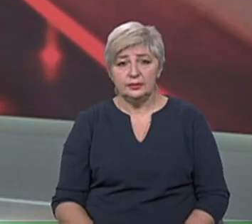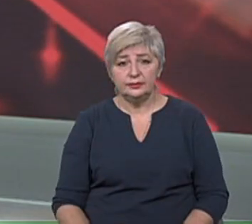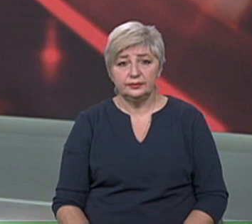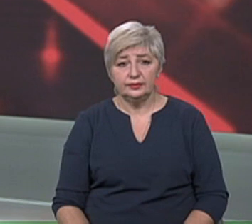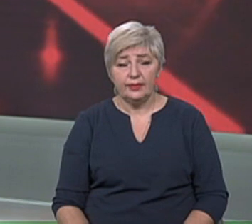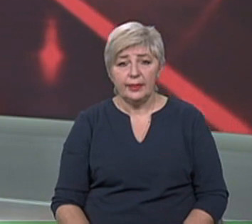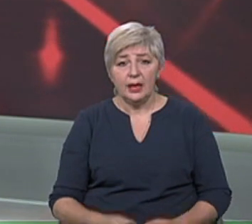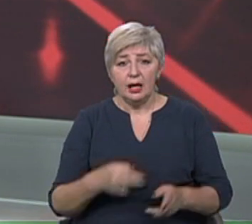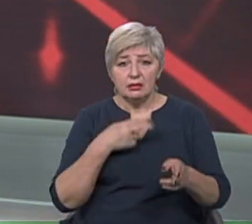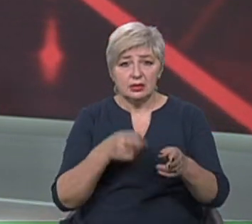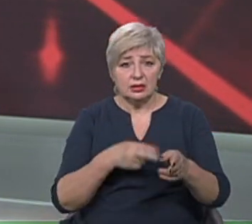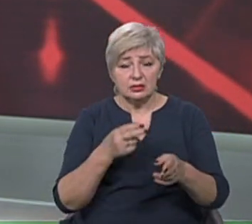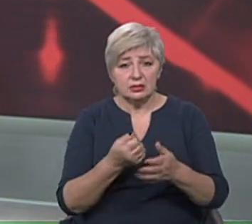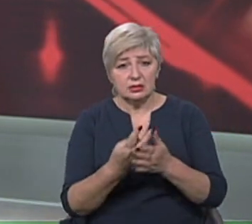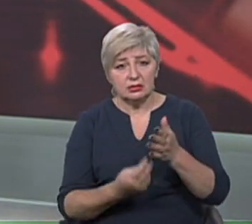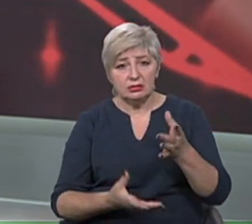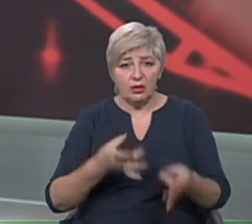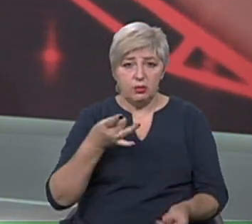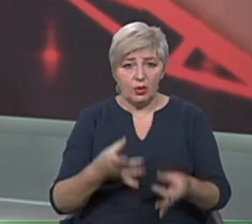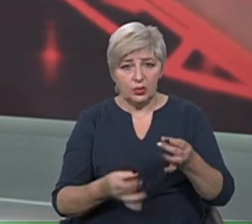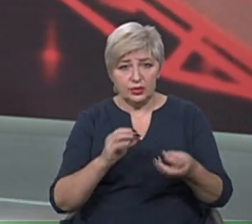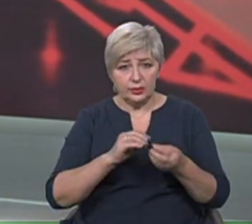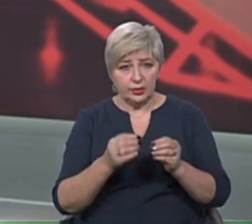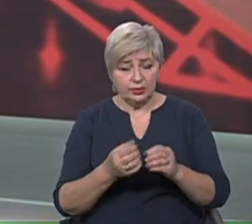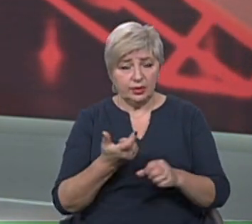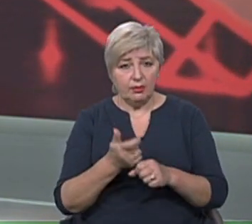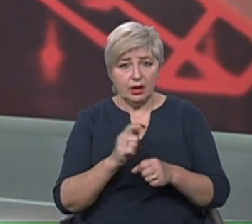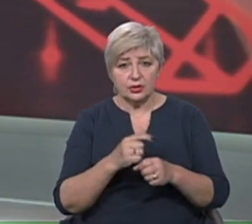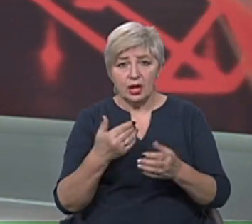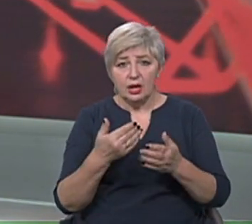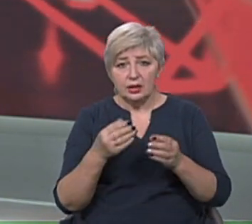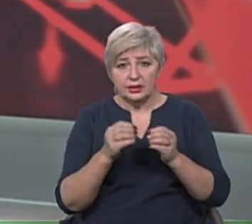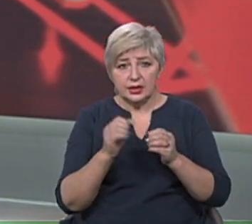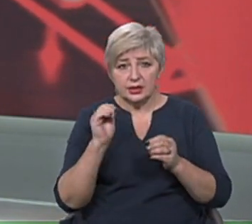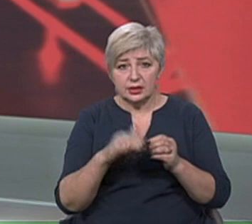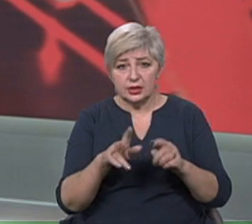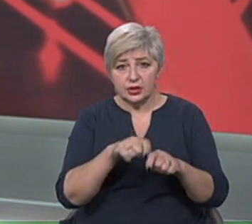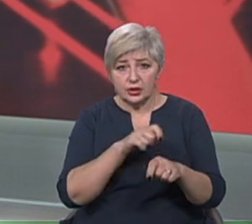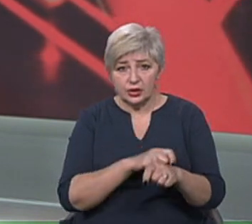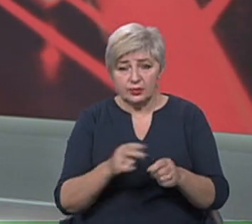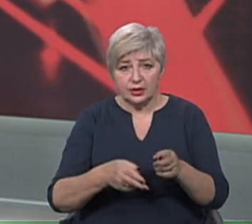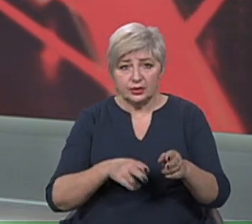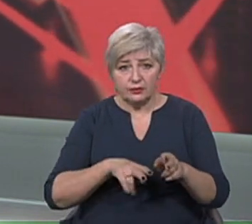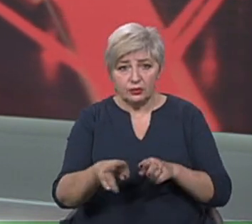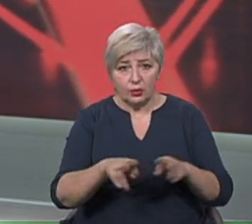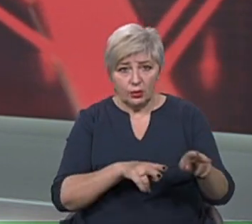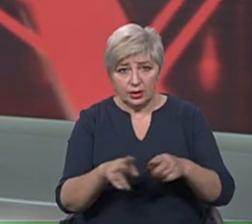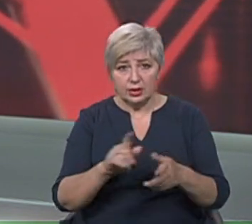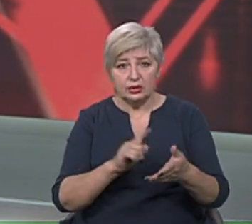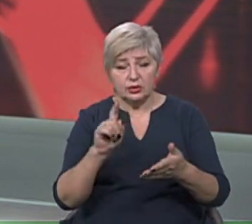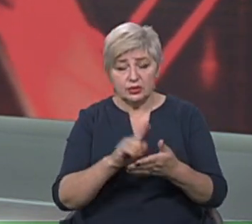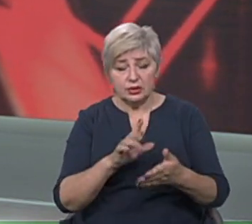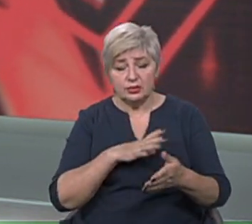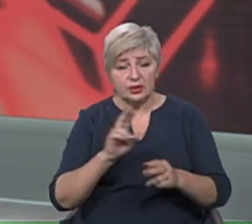Залізниця Залізниця тоне в болоті проблем. Майже 10 тисяч кілометрів колій, якими курсують потяги, мали відремонтувати ще